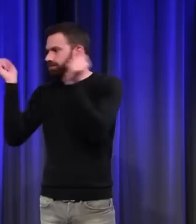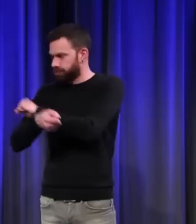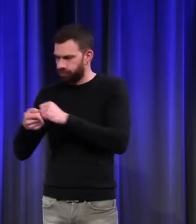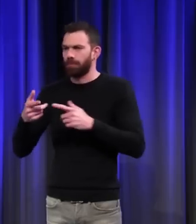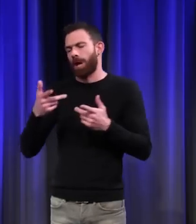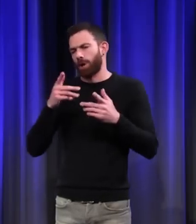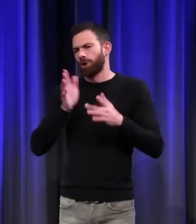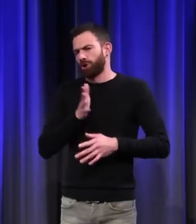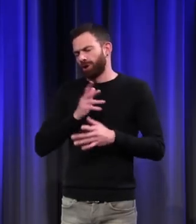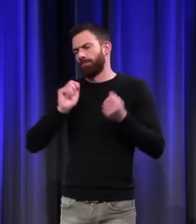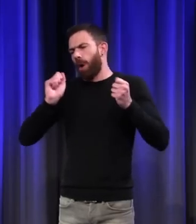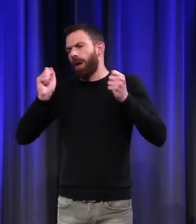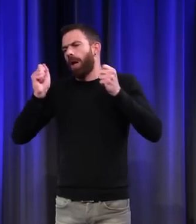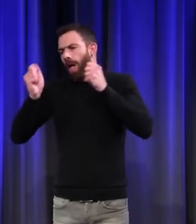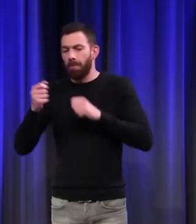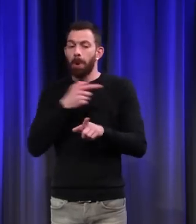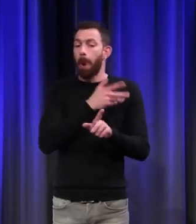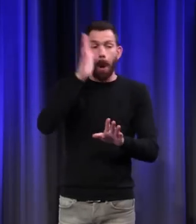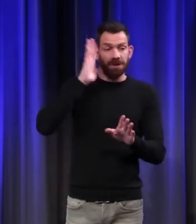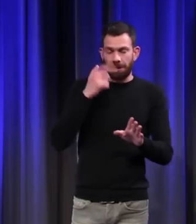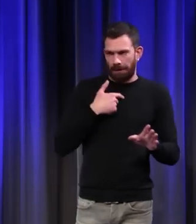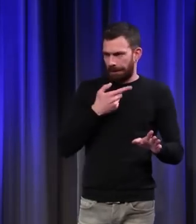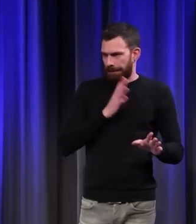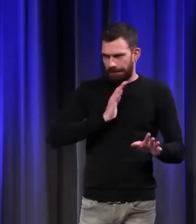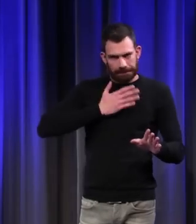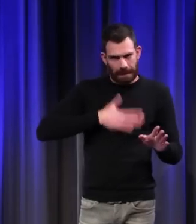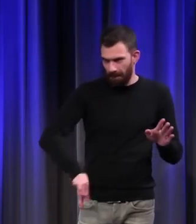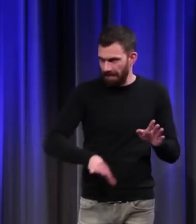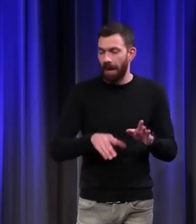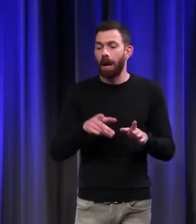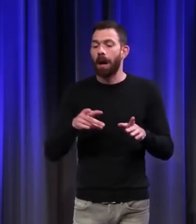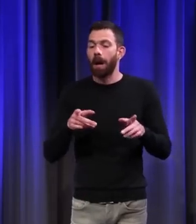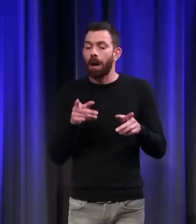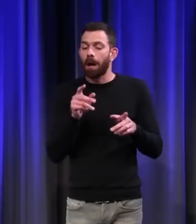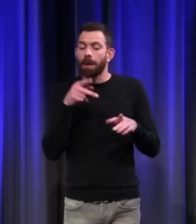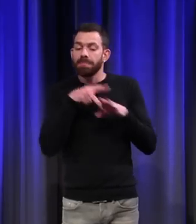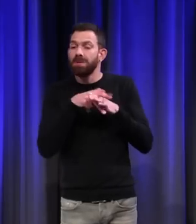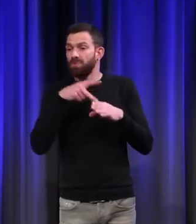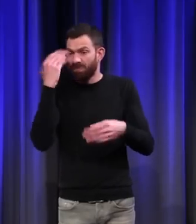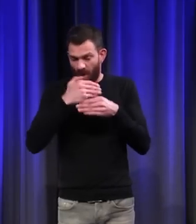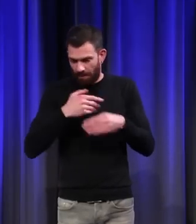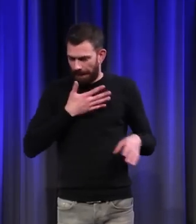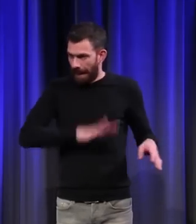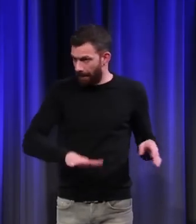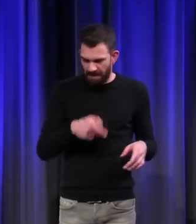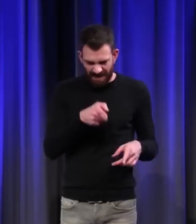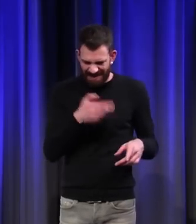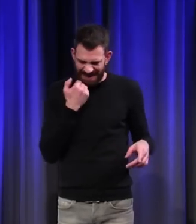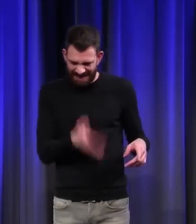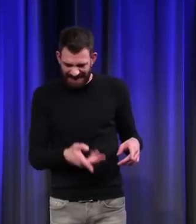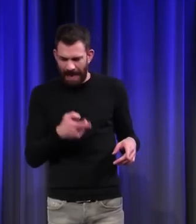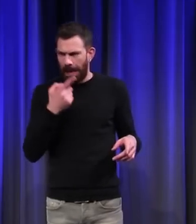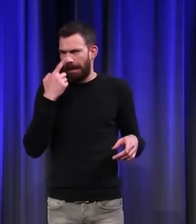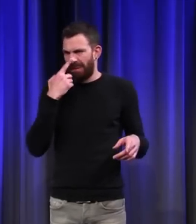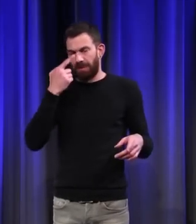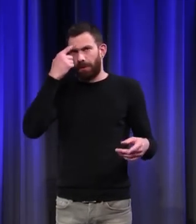les chiens. Pendant le Haut Moyen-Âge, non plus. C'est un animal extrêmement sale, symbole de luxure.